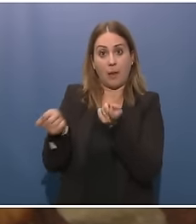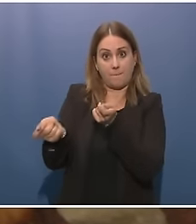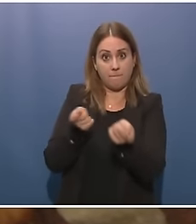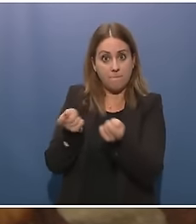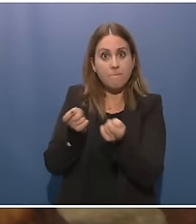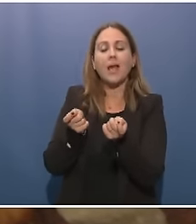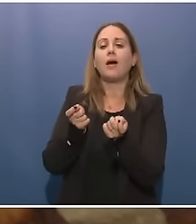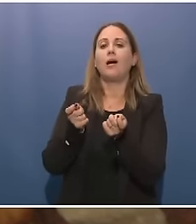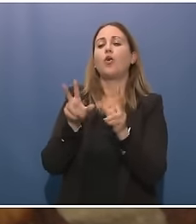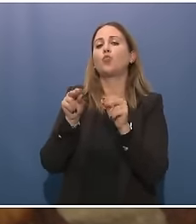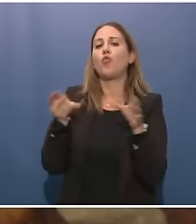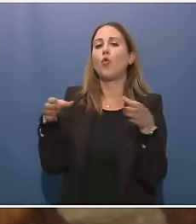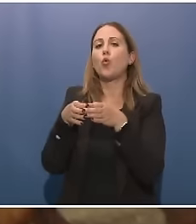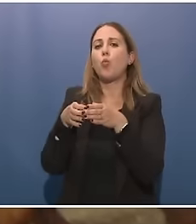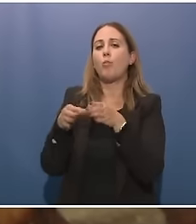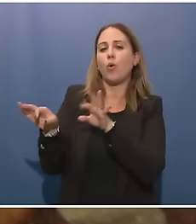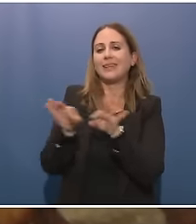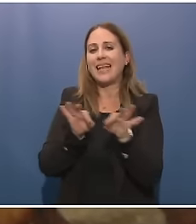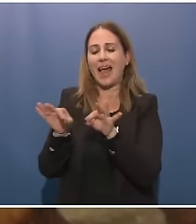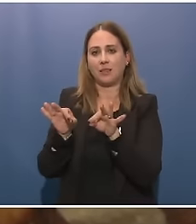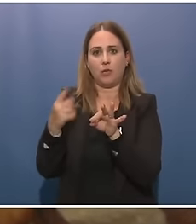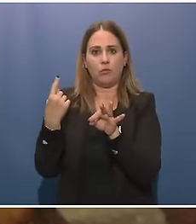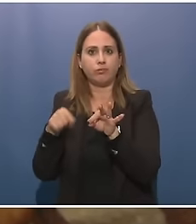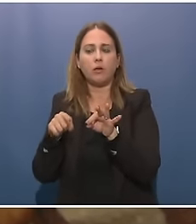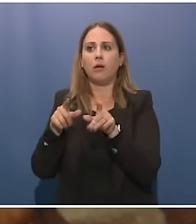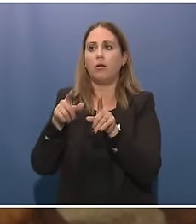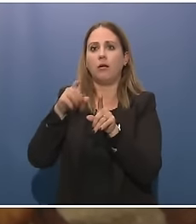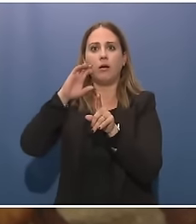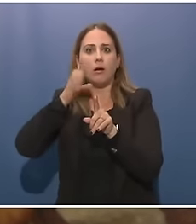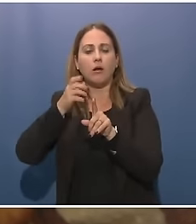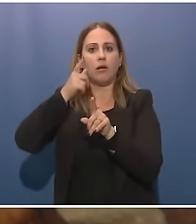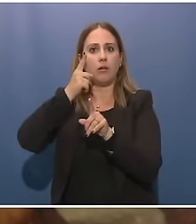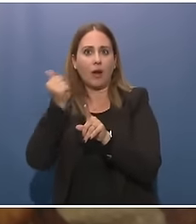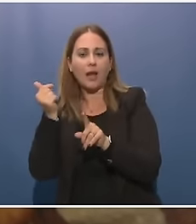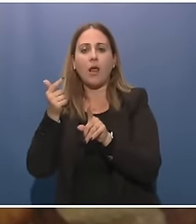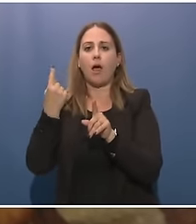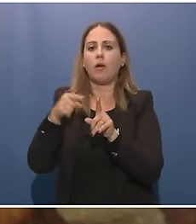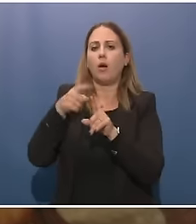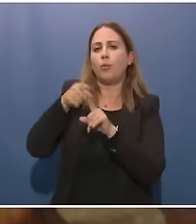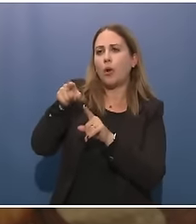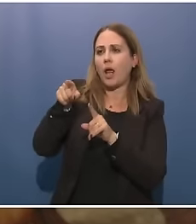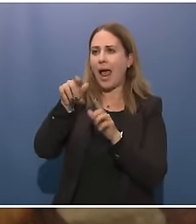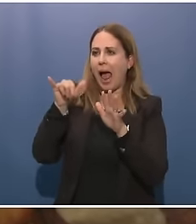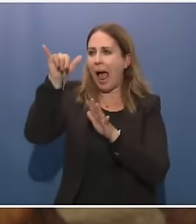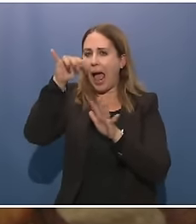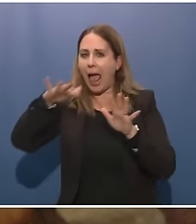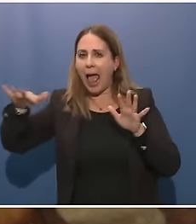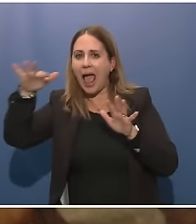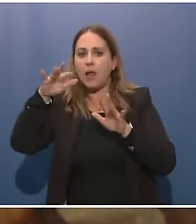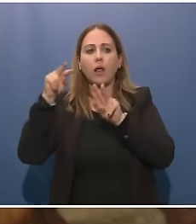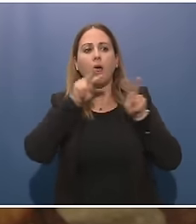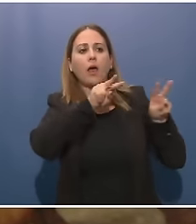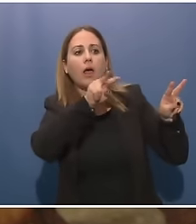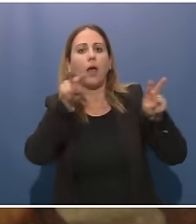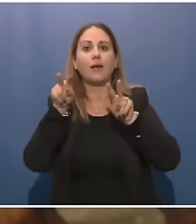tattico in Bulgaria e anche in Ungheria, anche i vostri jet proteggono lo spazio aereo della Nato e le